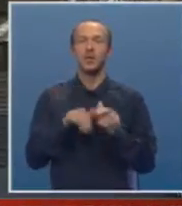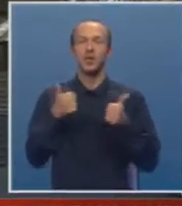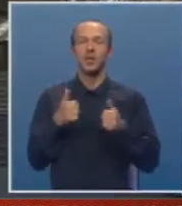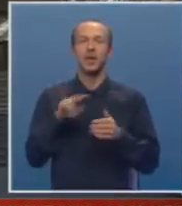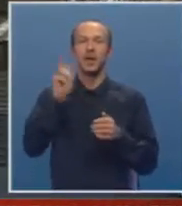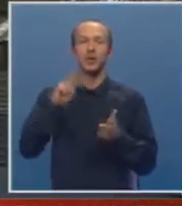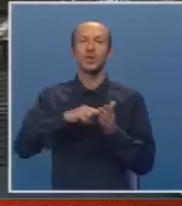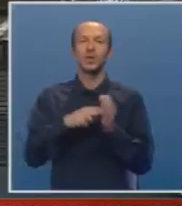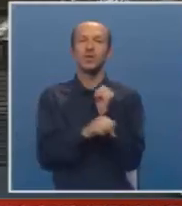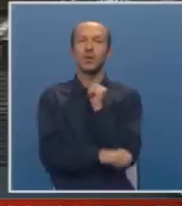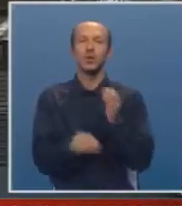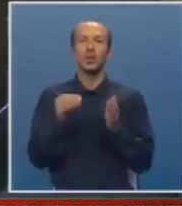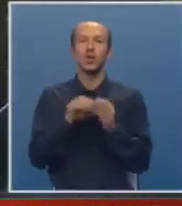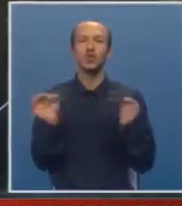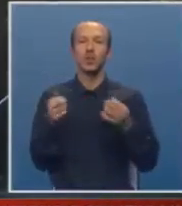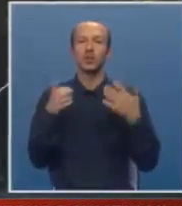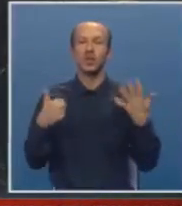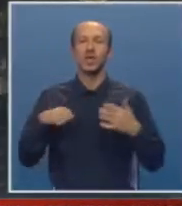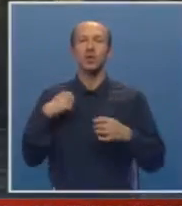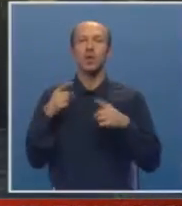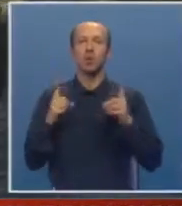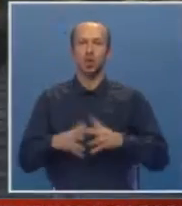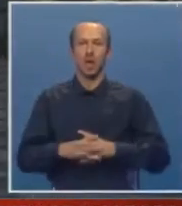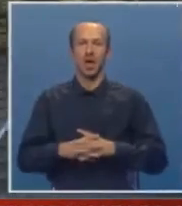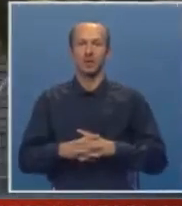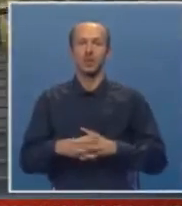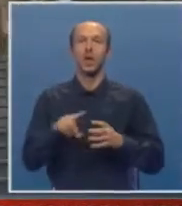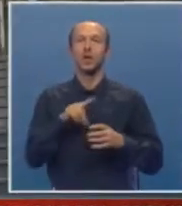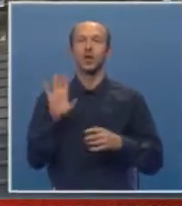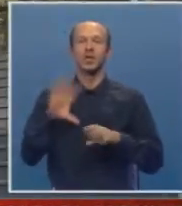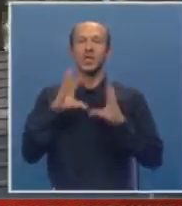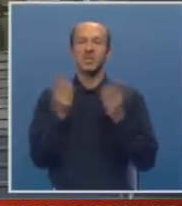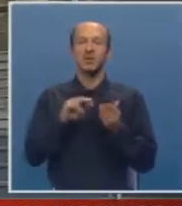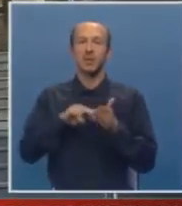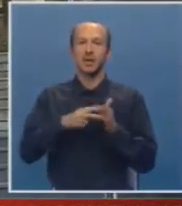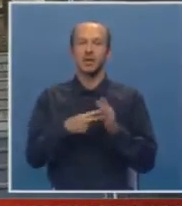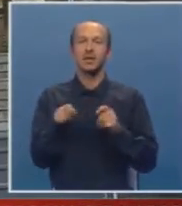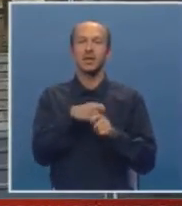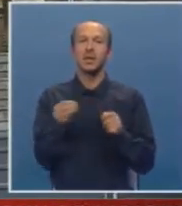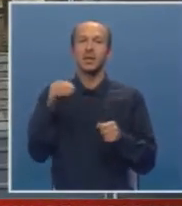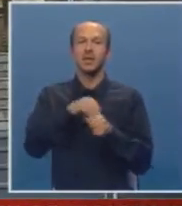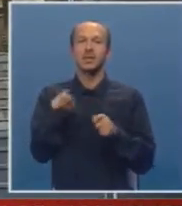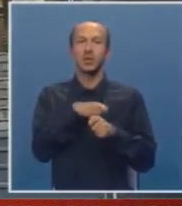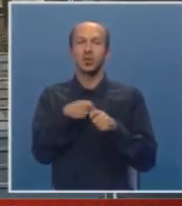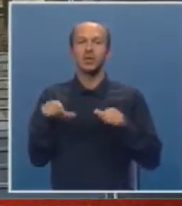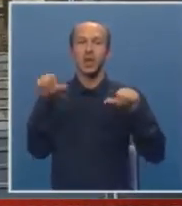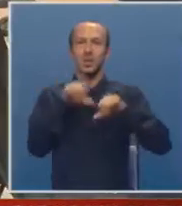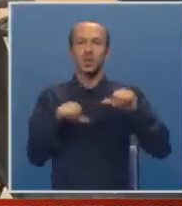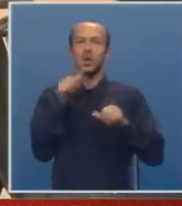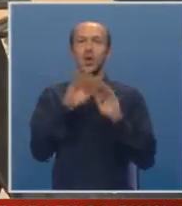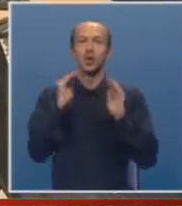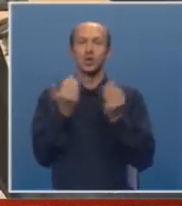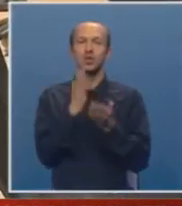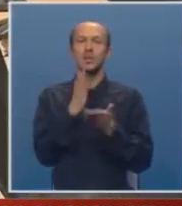elektrotehnički fakultet obilježava jubilej, 60 godina postojanja. Do tada svi planirani radovi na adaptaciji i rekonstrukciji laboratorija i